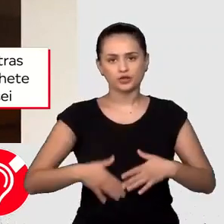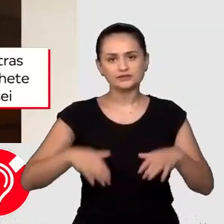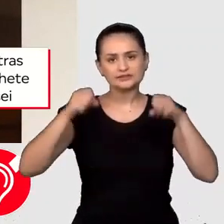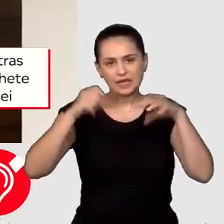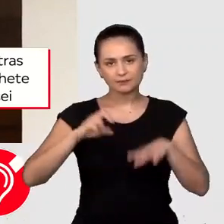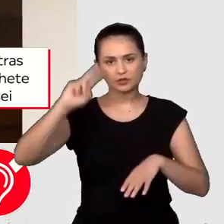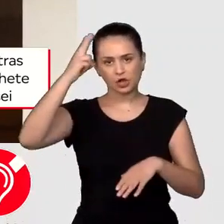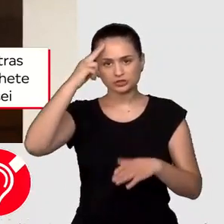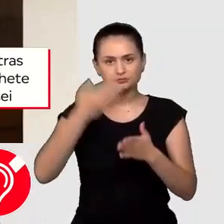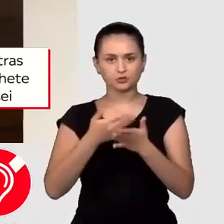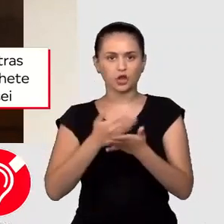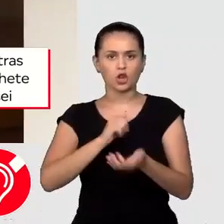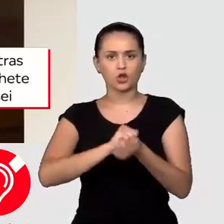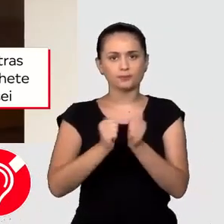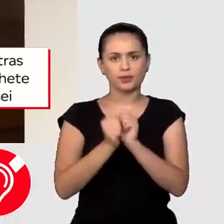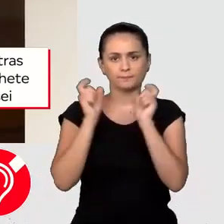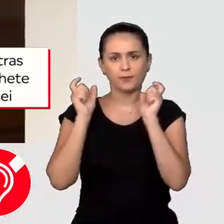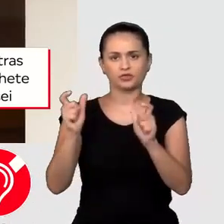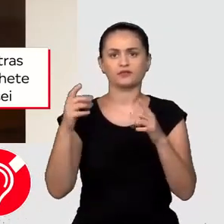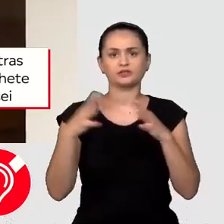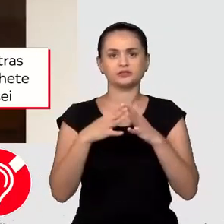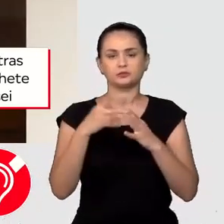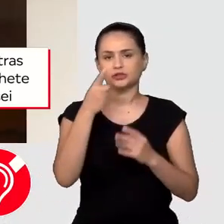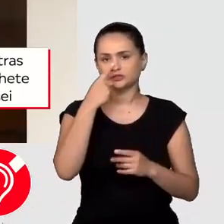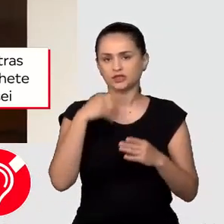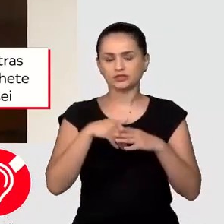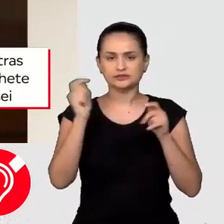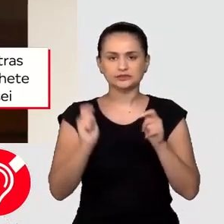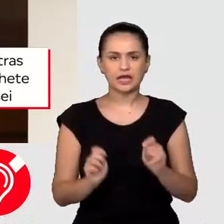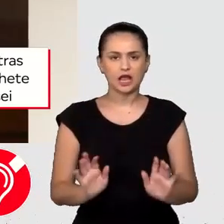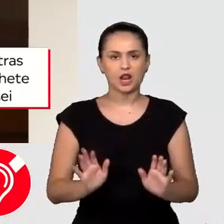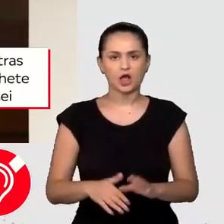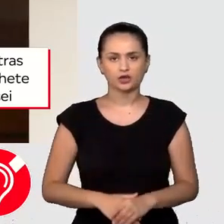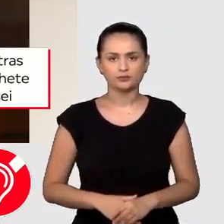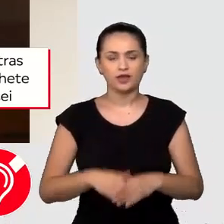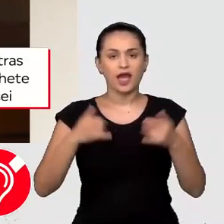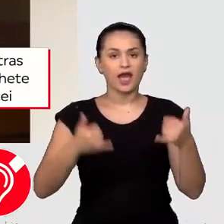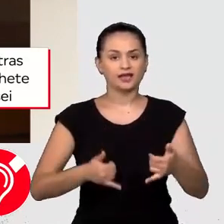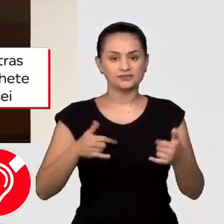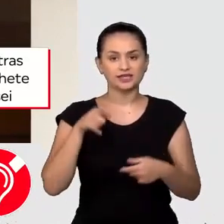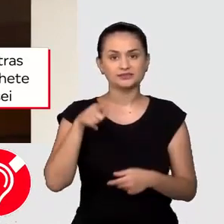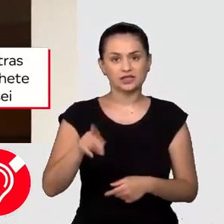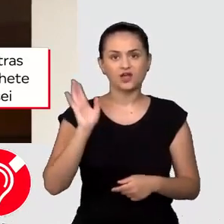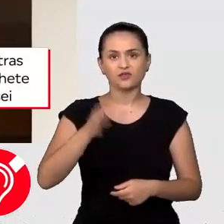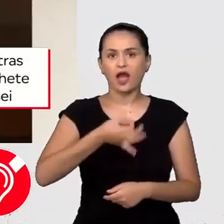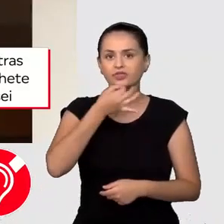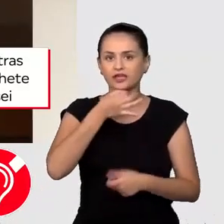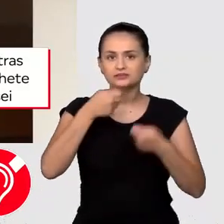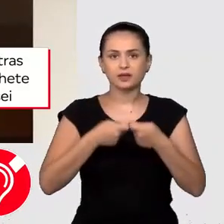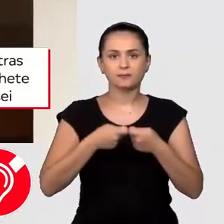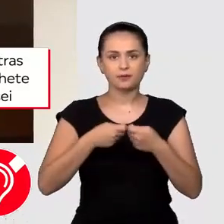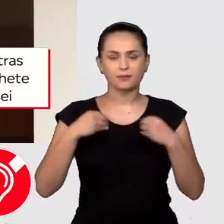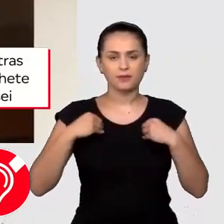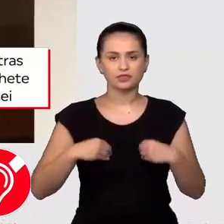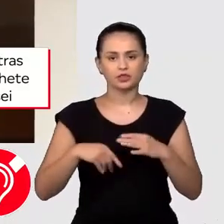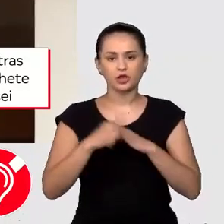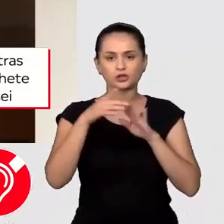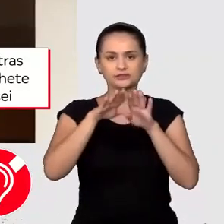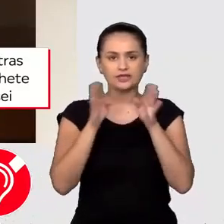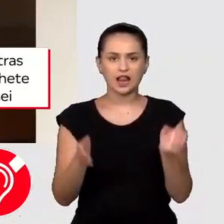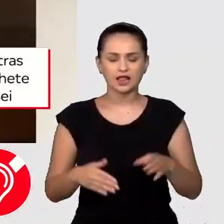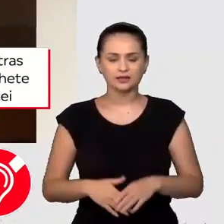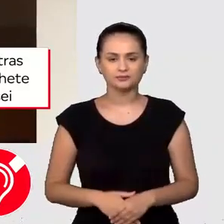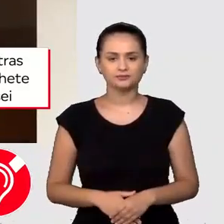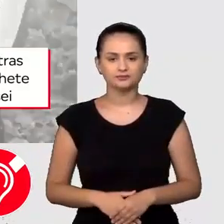recunoștință pentru lupta împotriva invaziei Rusiei. Astăzi Zelenska se va adreza membrilor Congresului într-o sală de la Capitoliu.